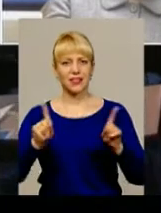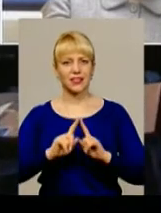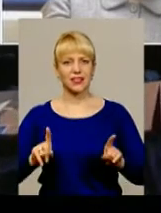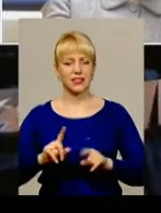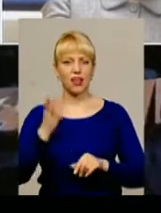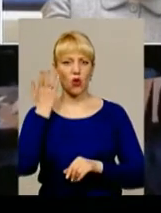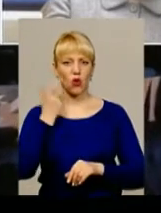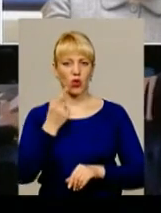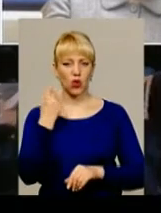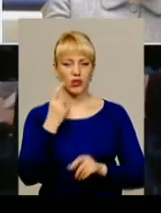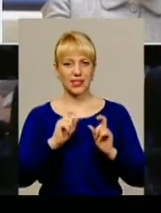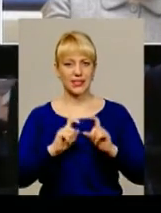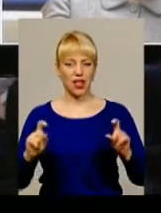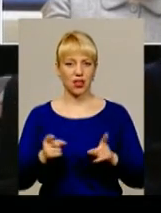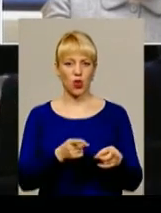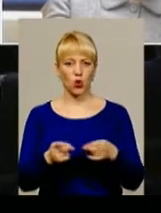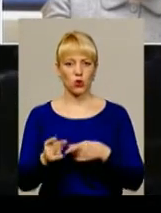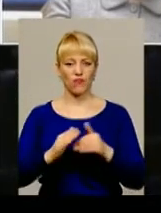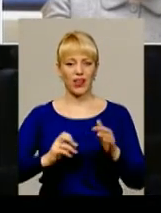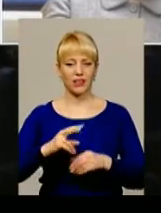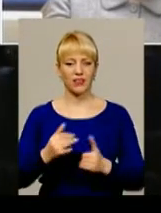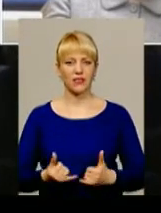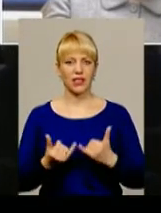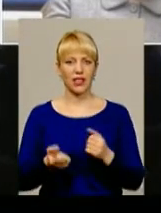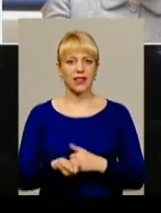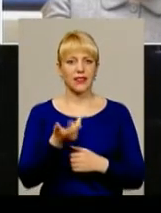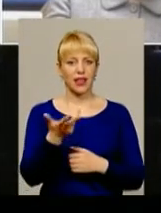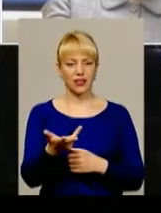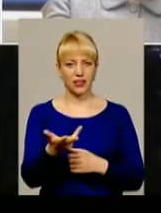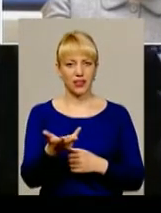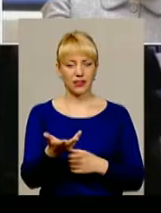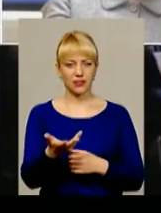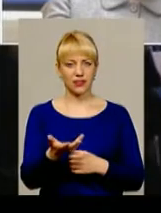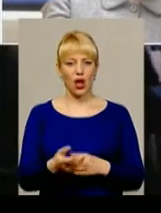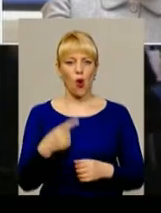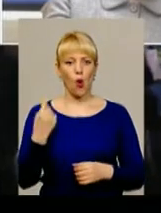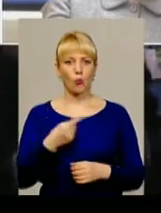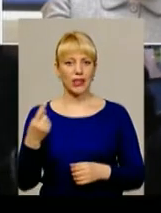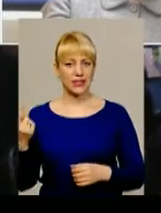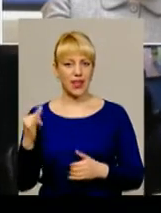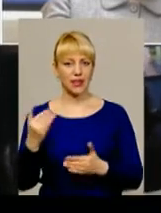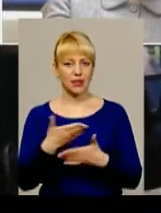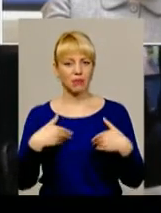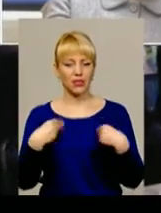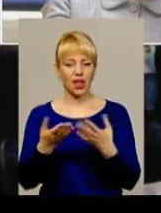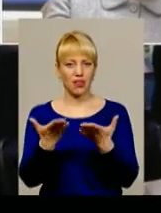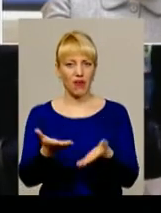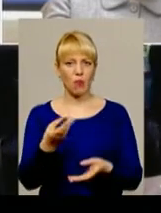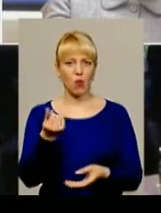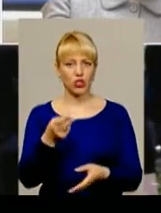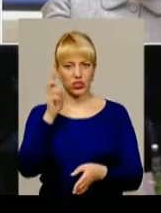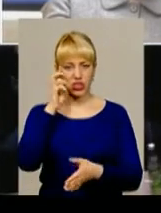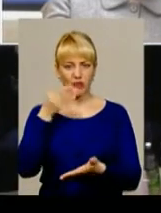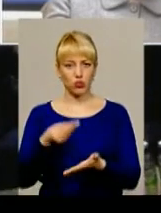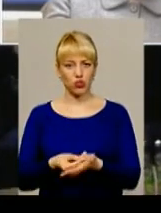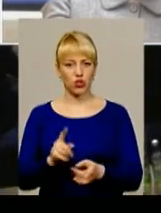один заклад готує фахівців для декількох областей. І ми дали вам ці кошти з державного